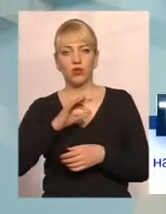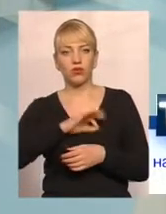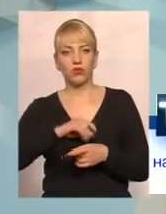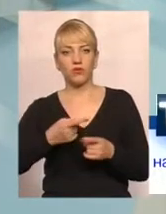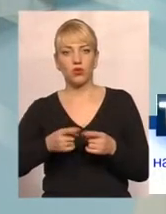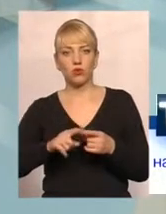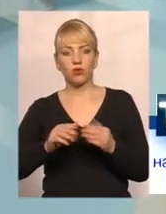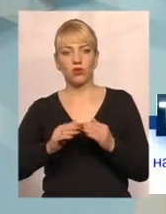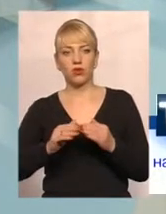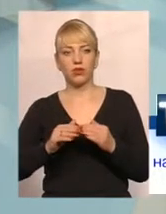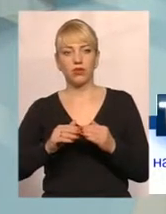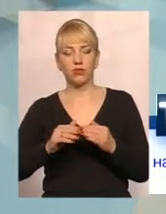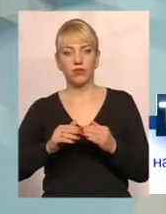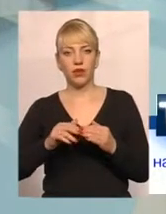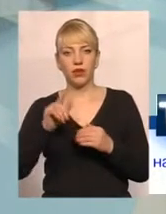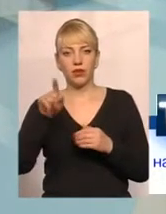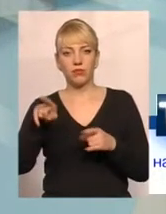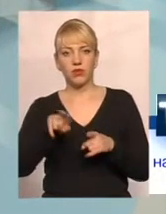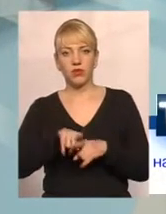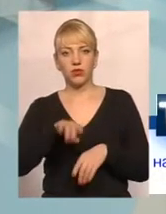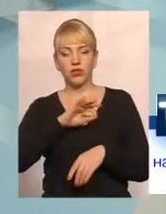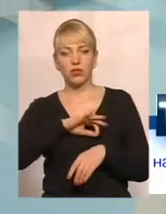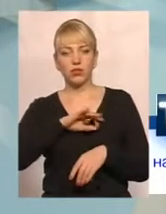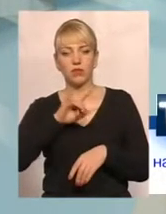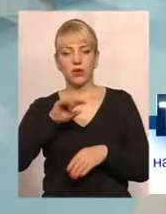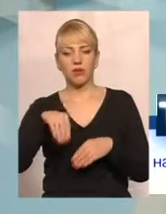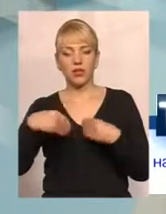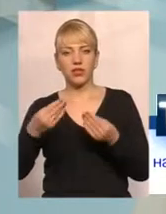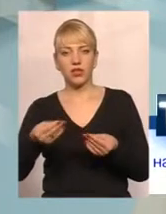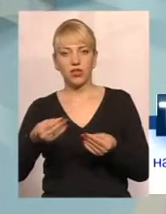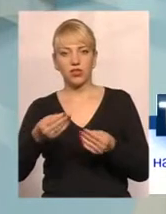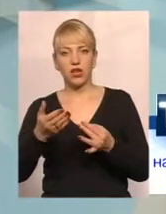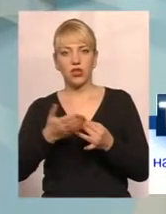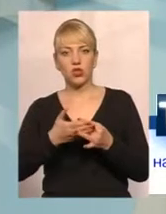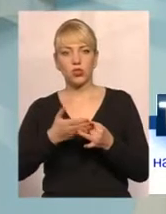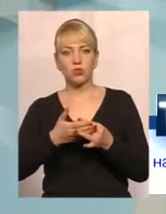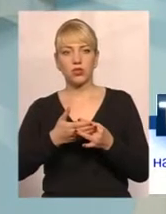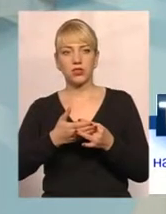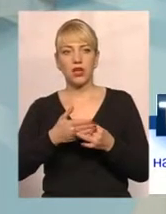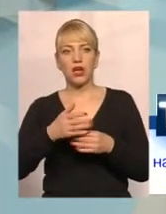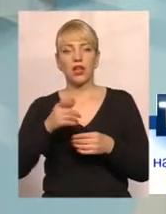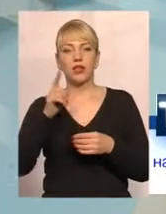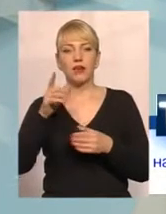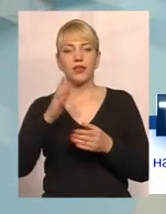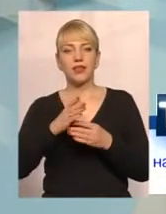будинку. До речі, там також застосовуються при призначенні субсидії коефіцієнти етажності будинків.